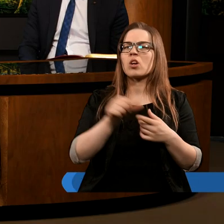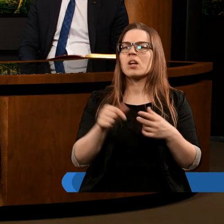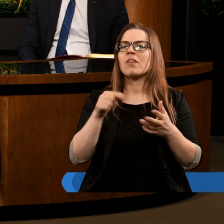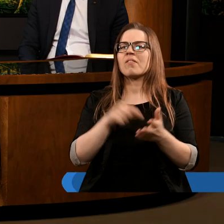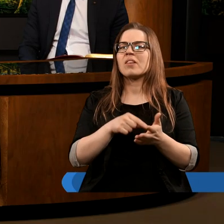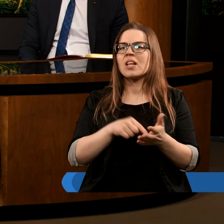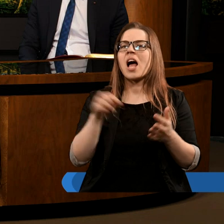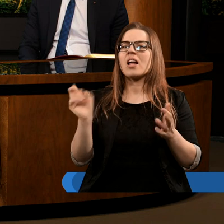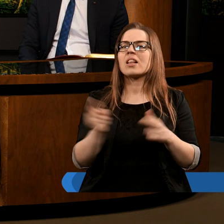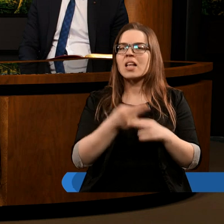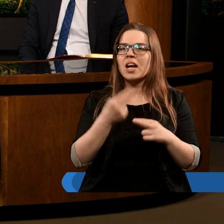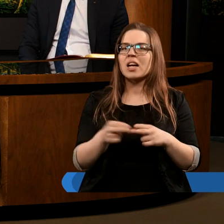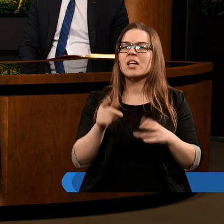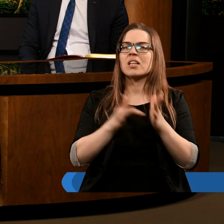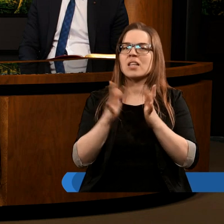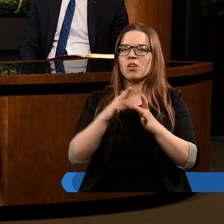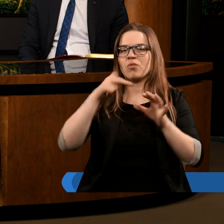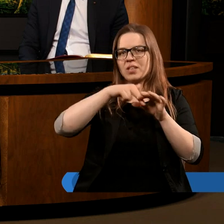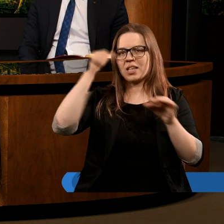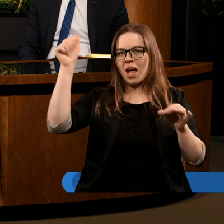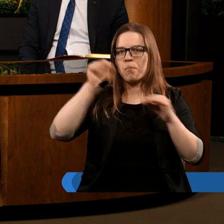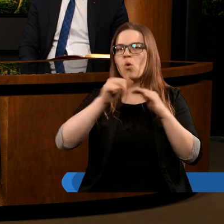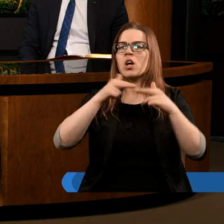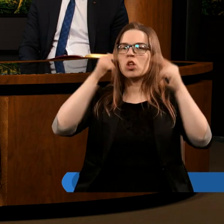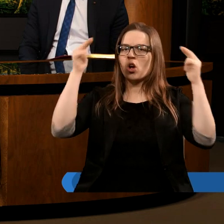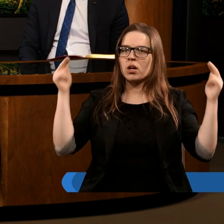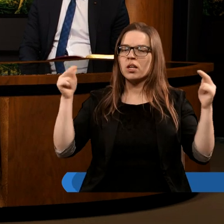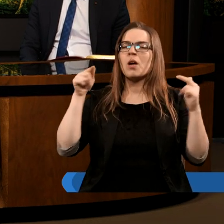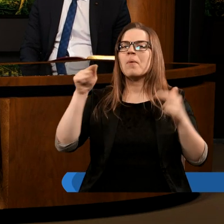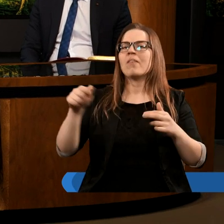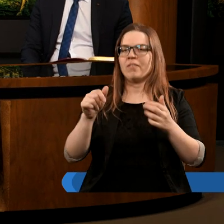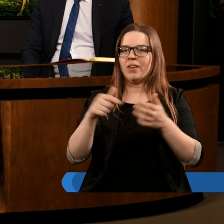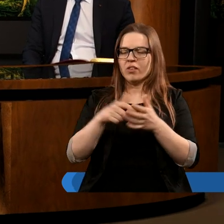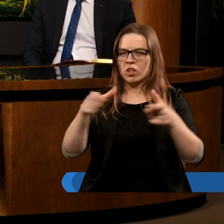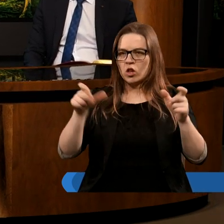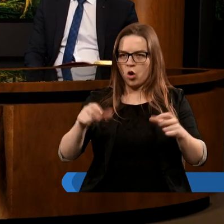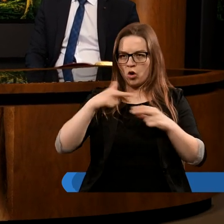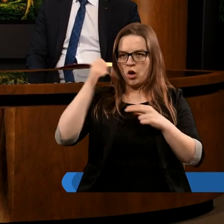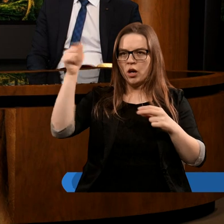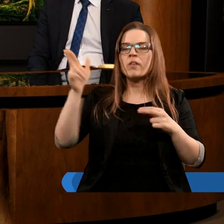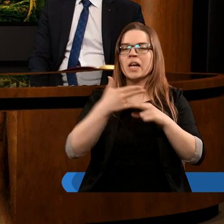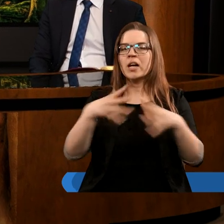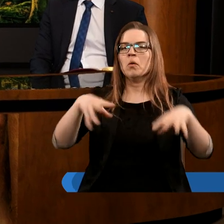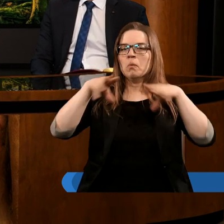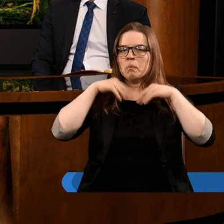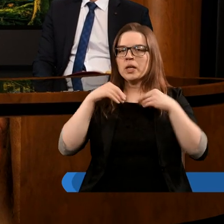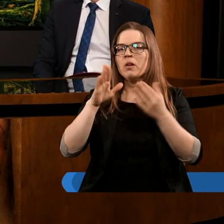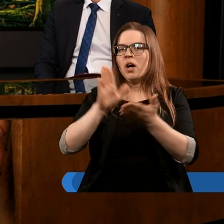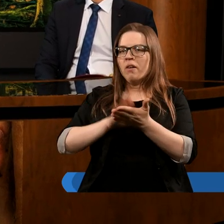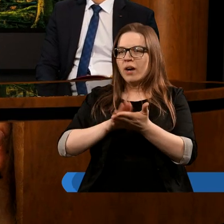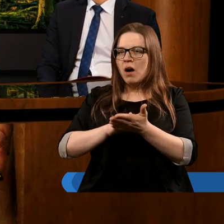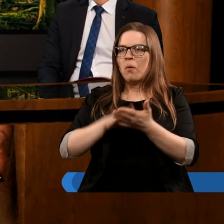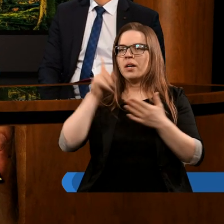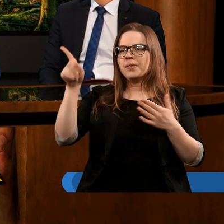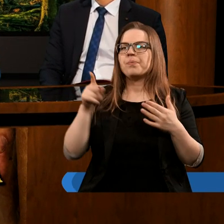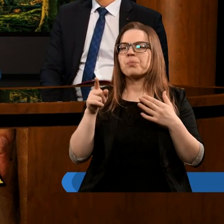akurat wtedy, kiedy Jezus wstępuje do nieba. Jest intronizacja Jego, kiedy przyjmuje chwałę, hołd od